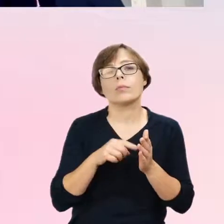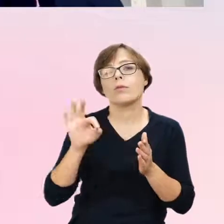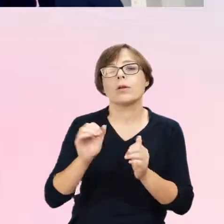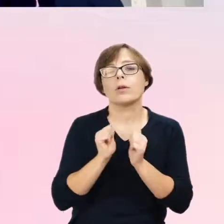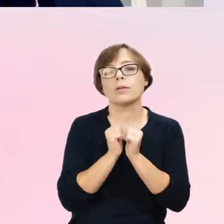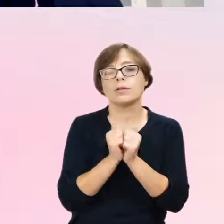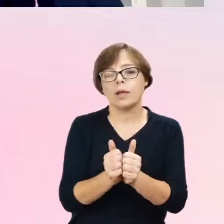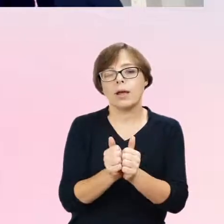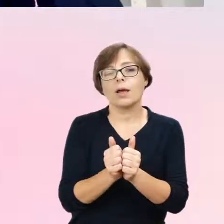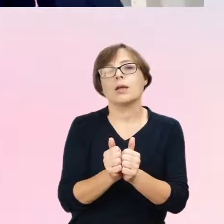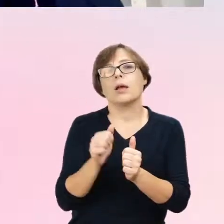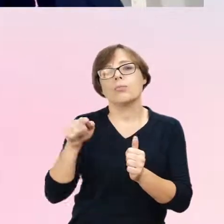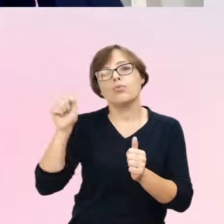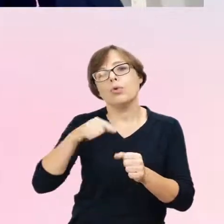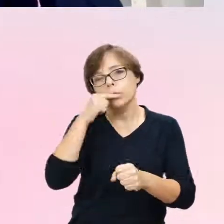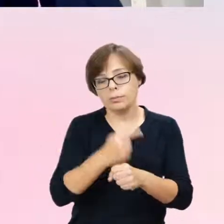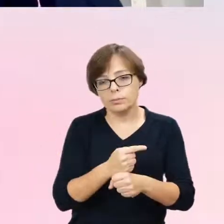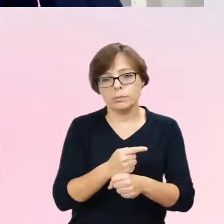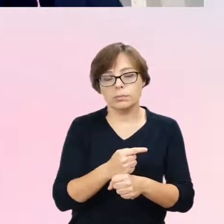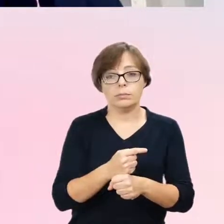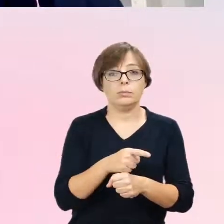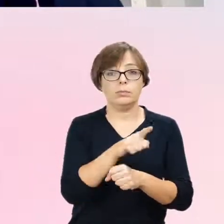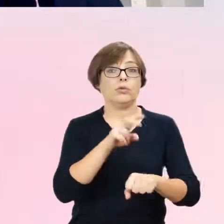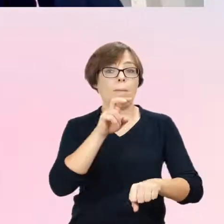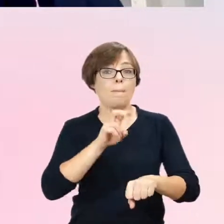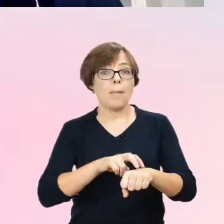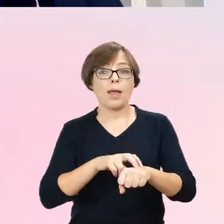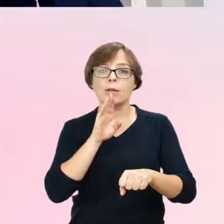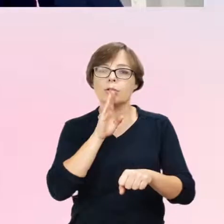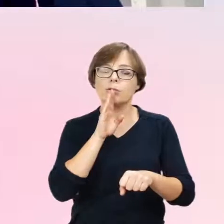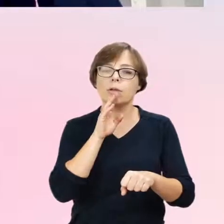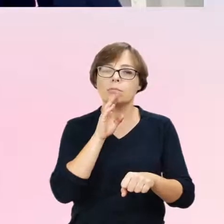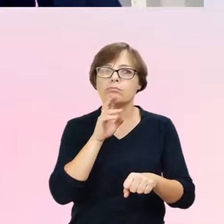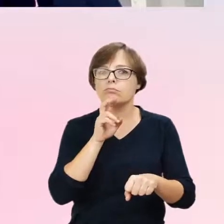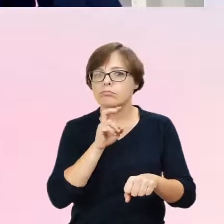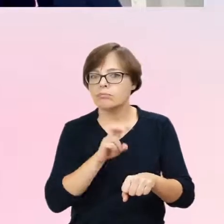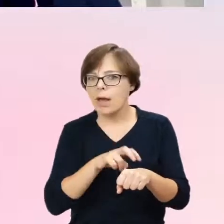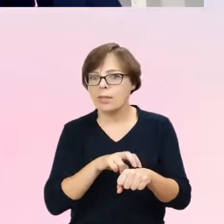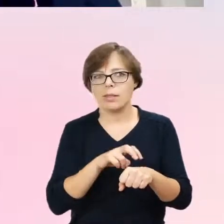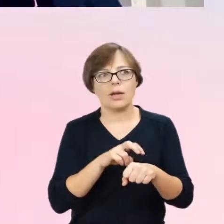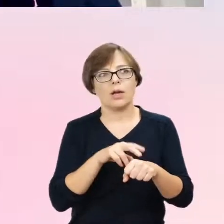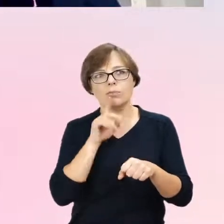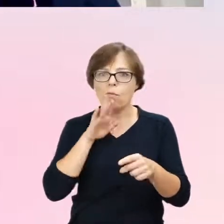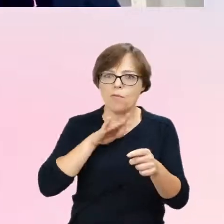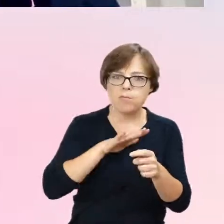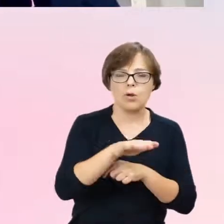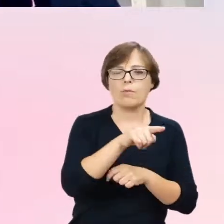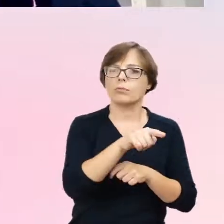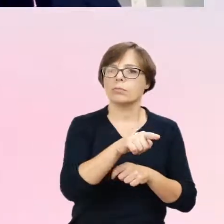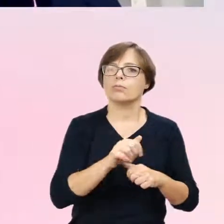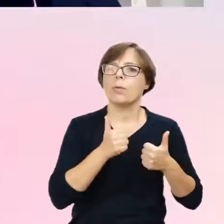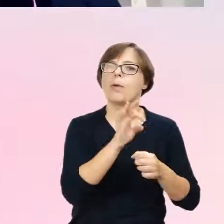się do podjęcia bądź niepodjęcia medycznej interwencji związanej z uzgodnieniem płci i